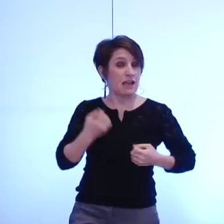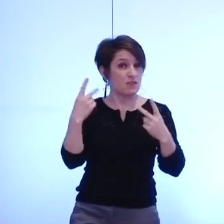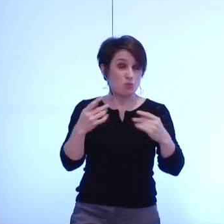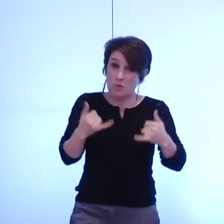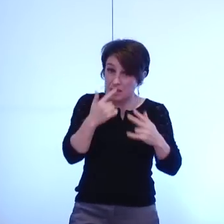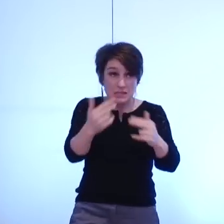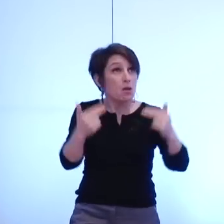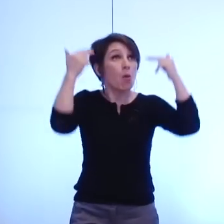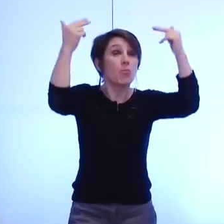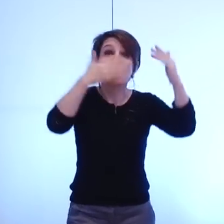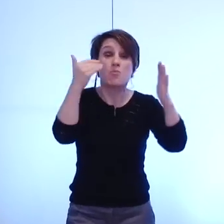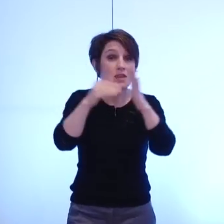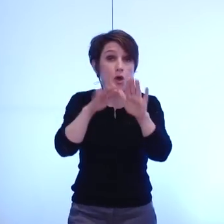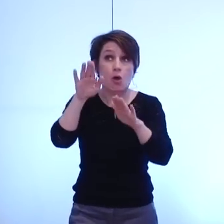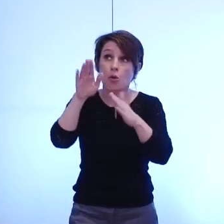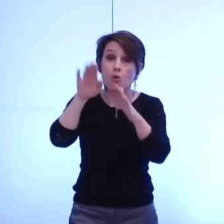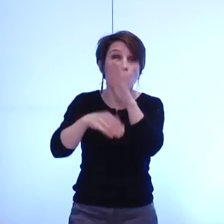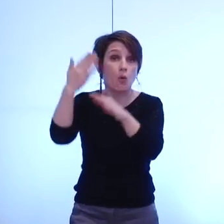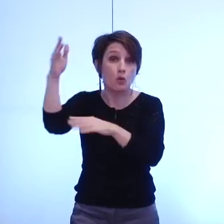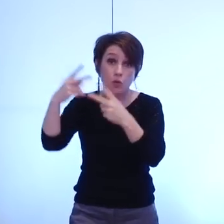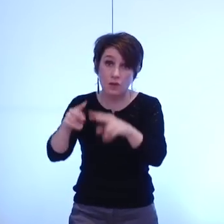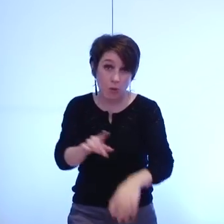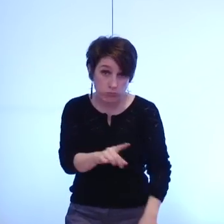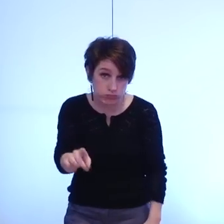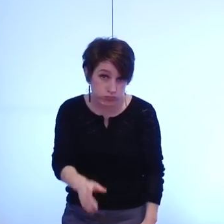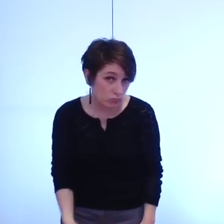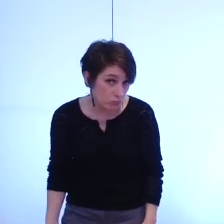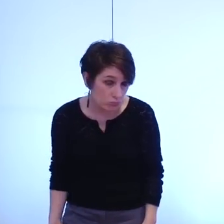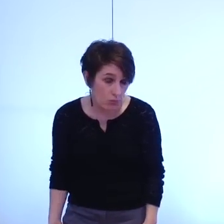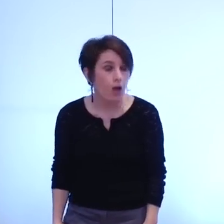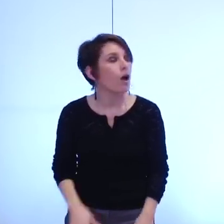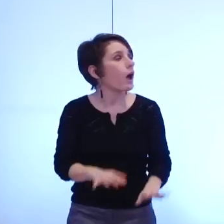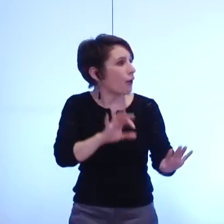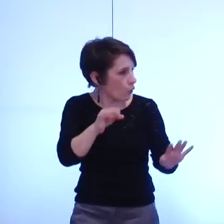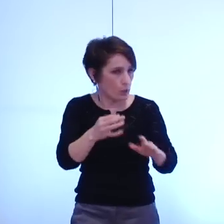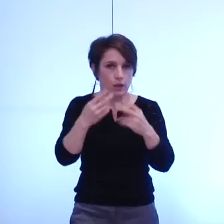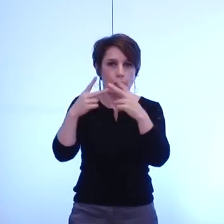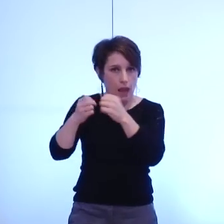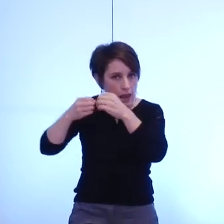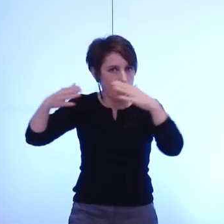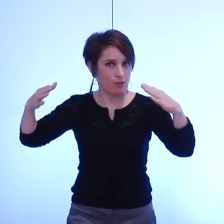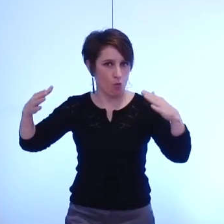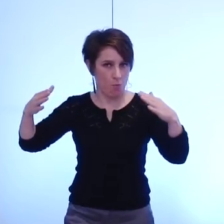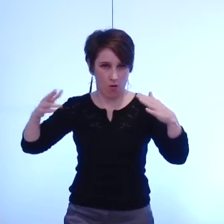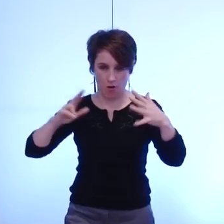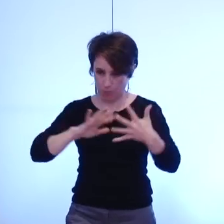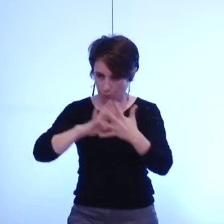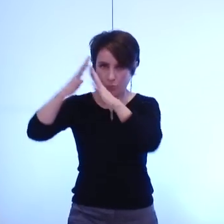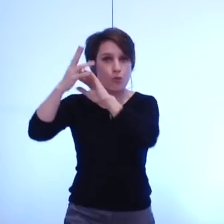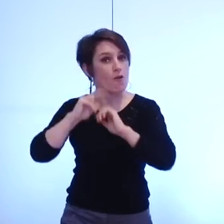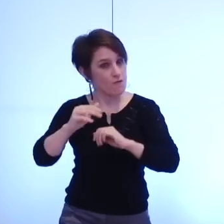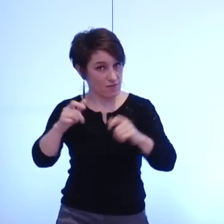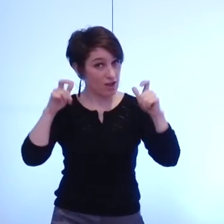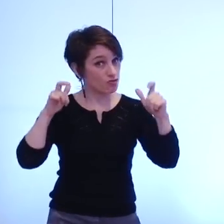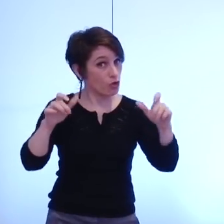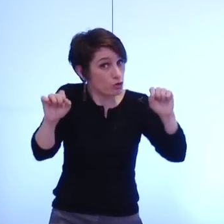particulièrement alors oui la métropole peut-être une chance mais pour qu'elle